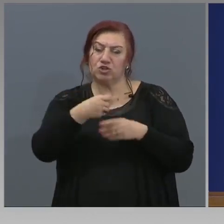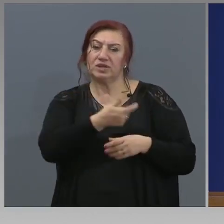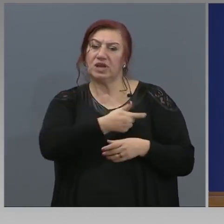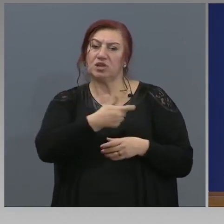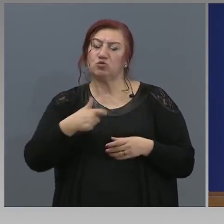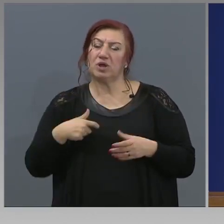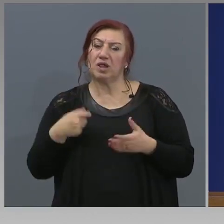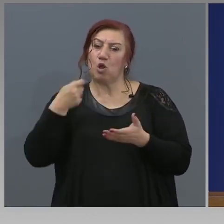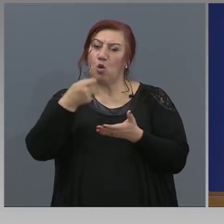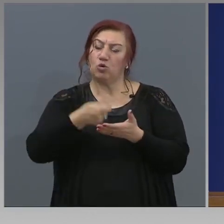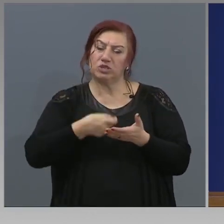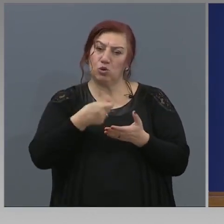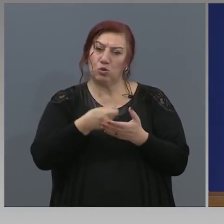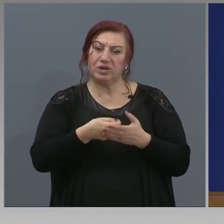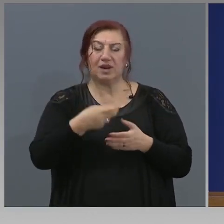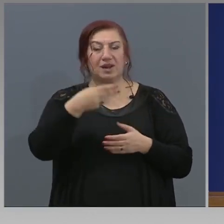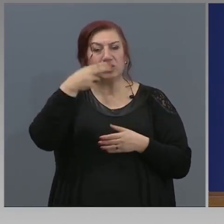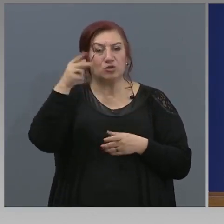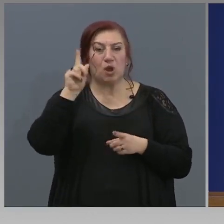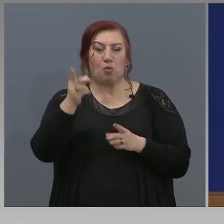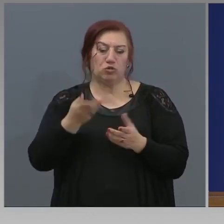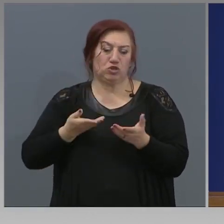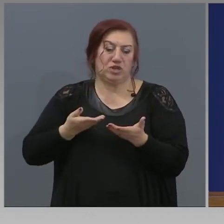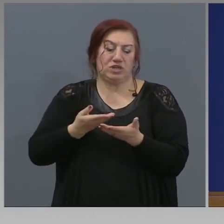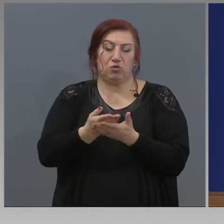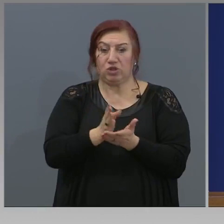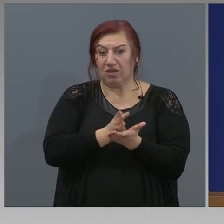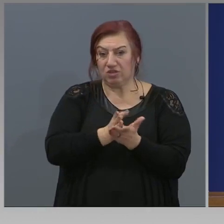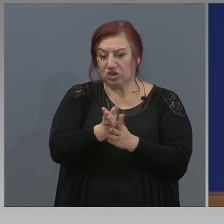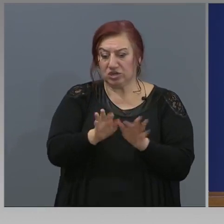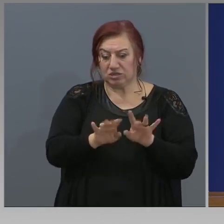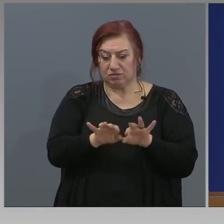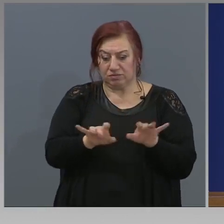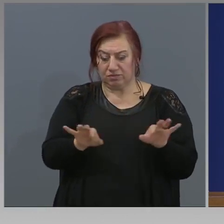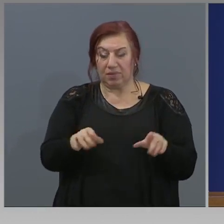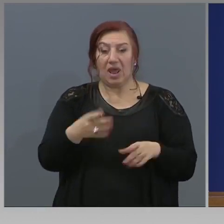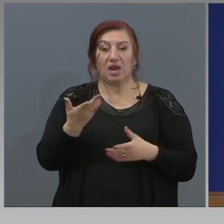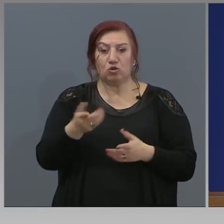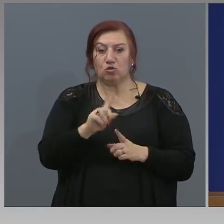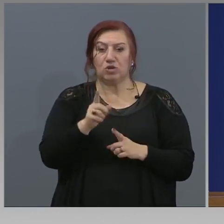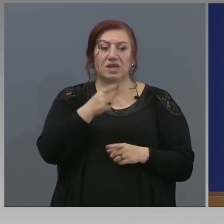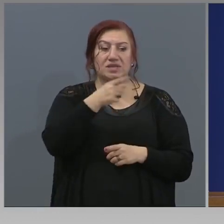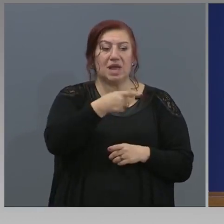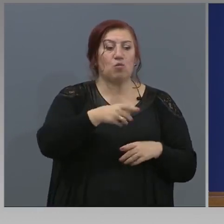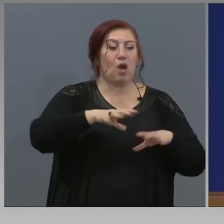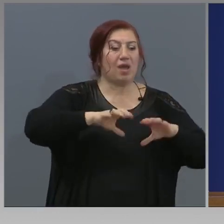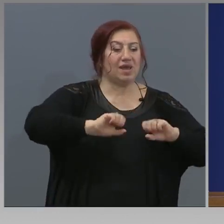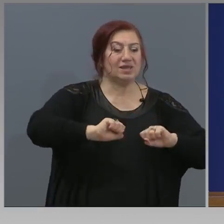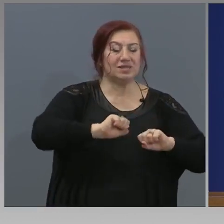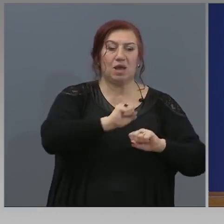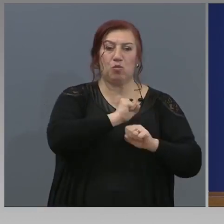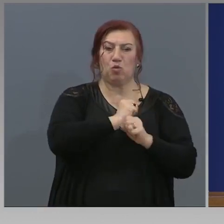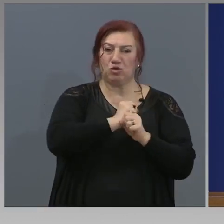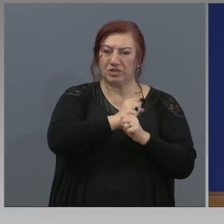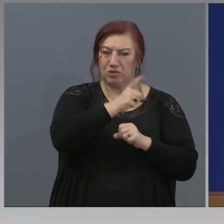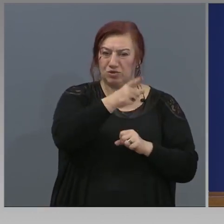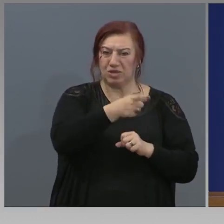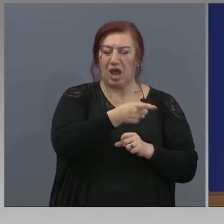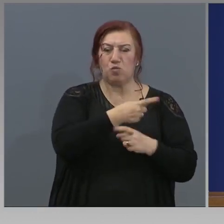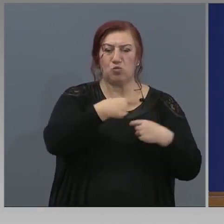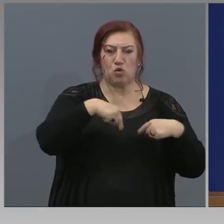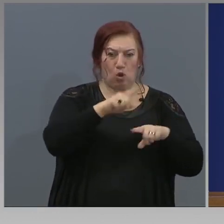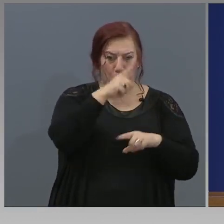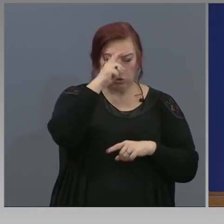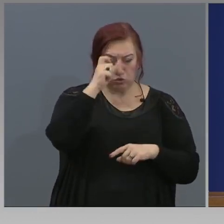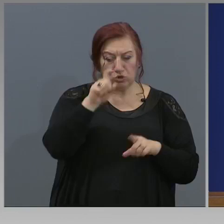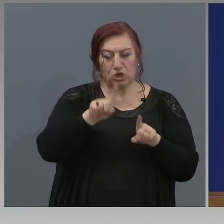осигурителен институт, могат да бъдат подавани електронно, не само тези в агенцията по заедостта, но включително и в агенцията за социално подпомагане.